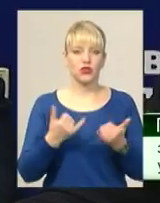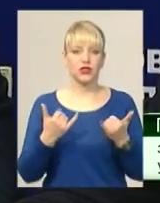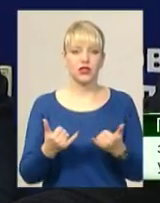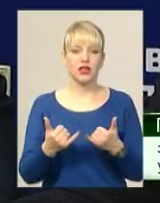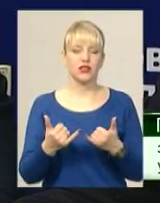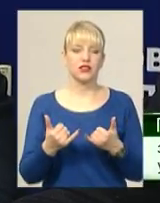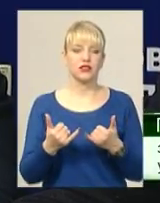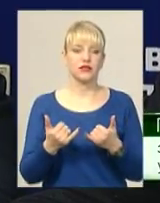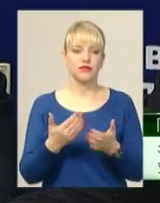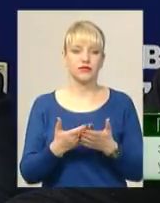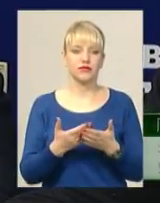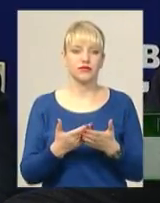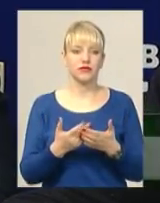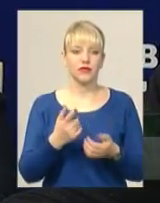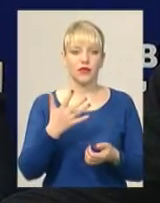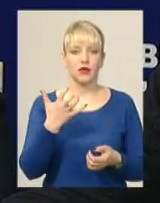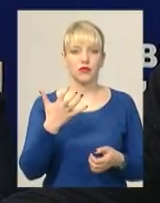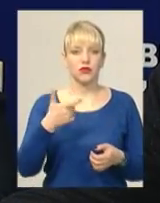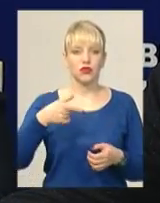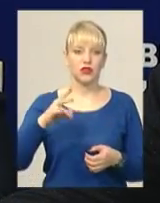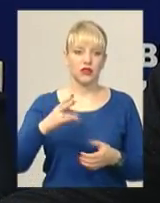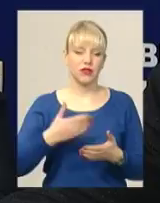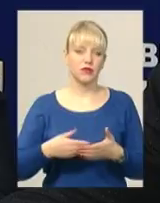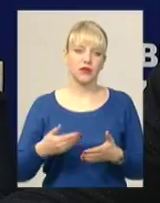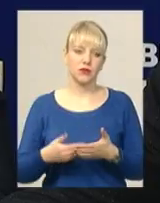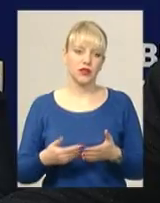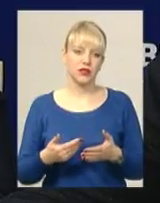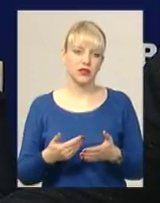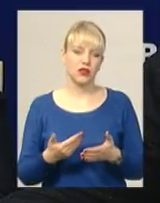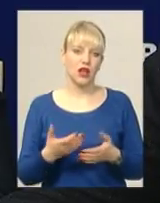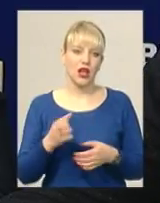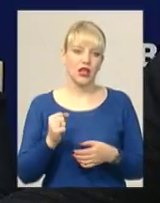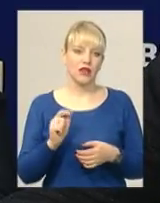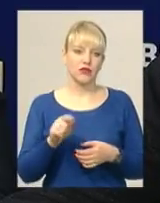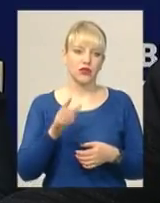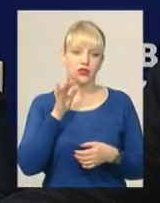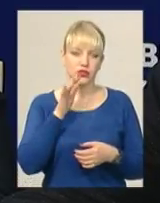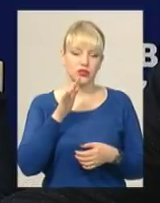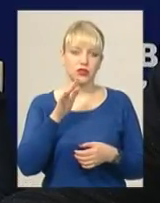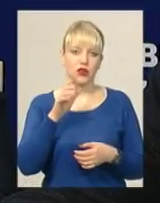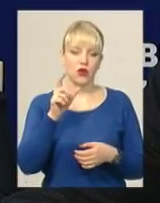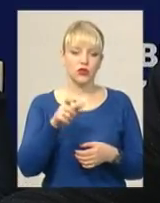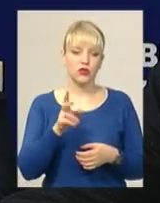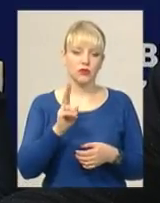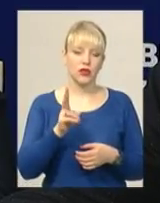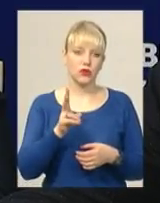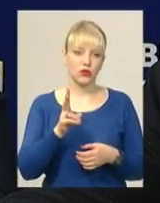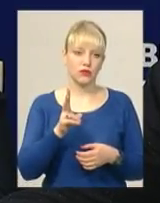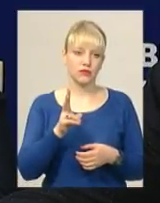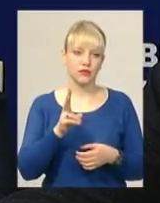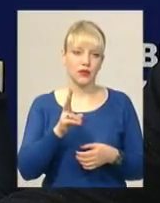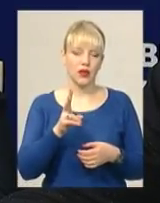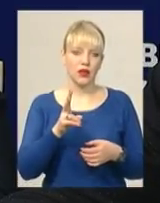коштує, на ринку, скажімо, 500 гривень десь приблизно. У той же час особа, яка в тому числі